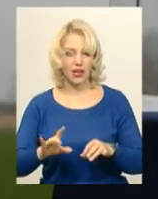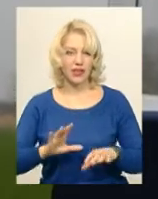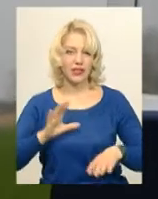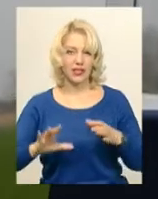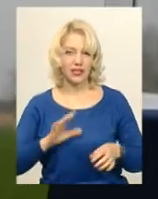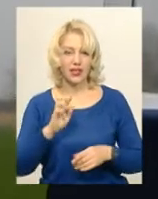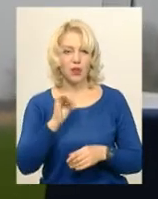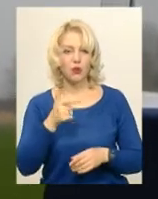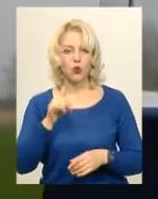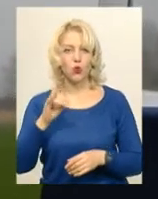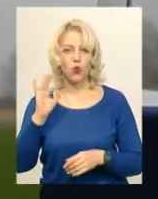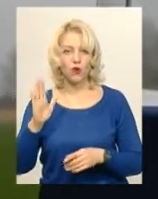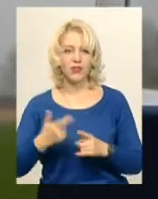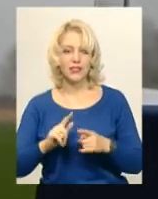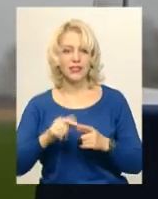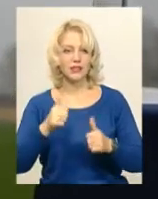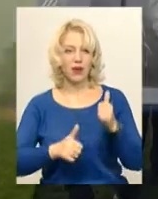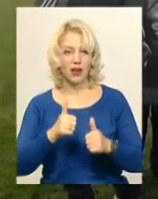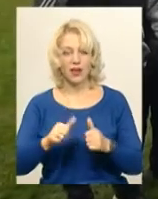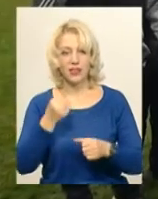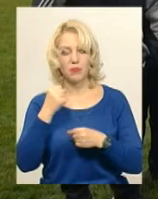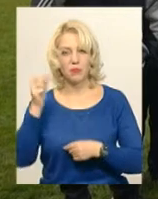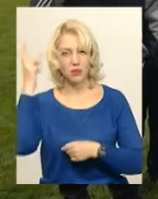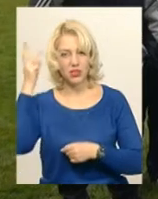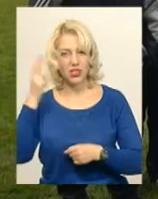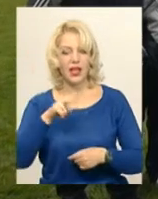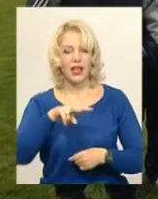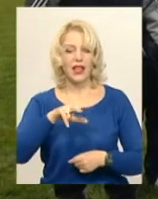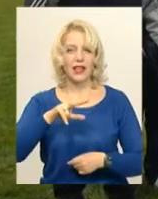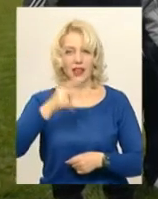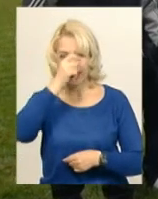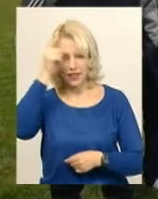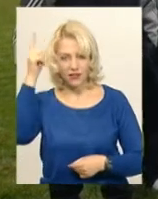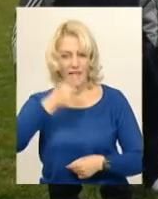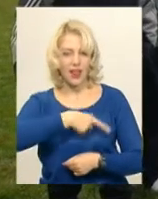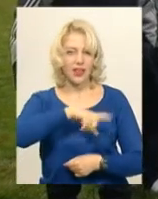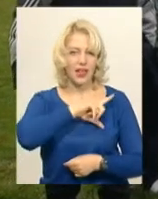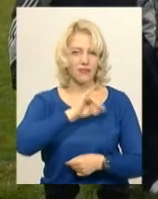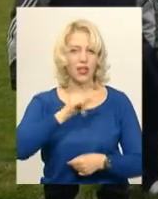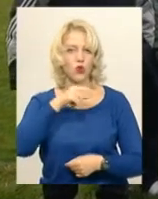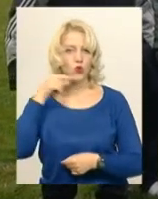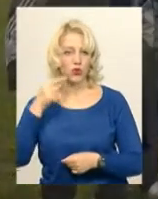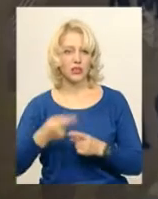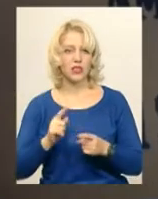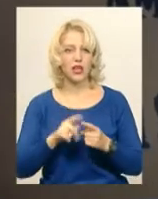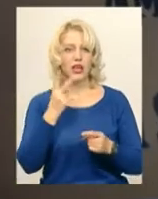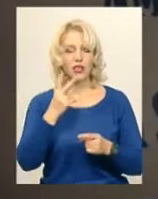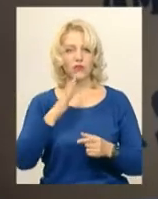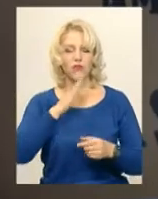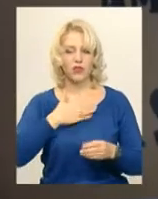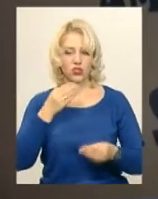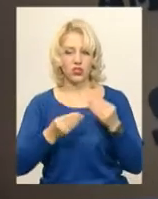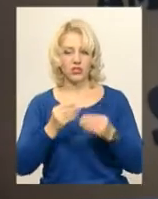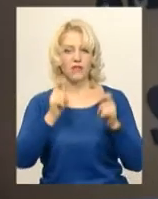Мігунов. На цих змаганнях хмельничани перемогли команди Литви, Латвії та Росії, а двох наших гравців відзначили в двох номінаціях.